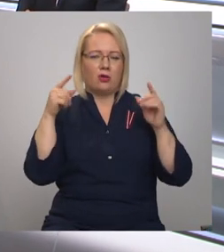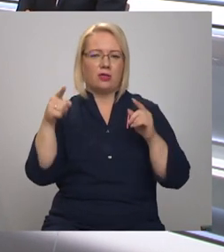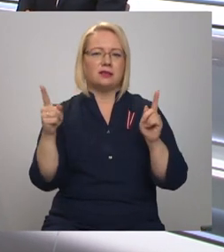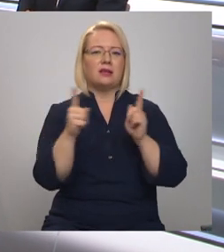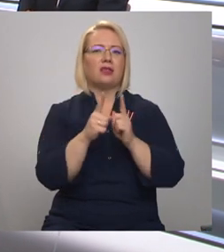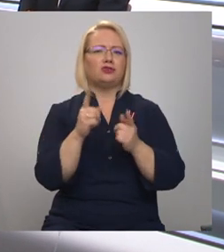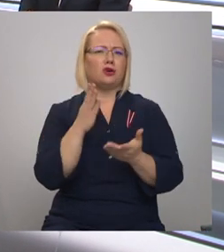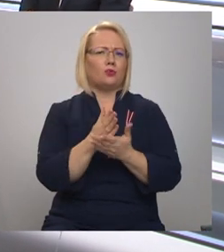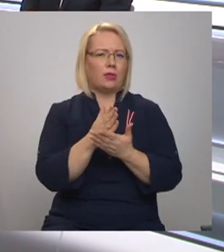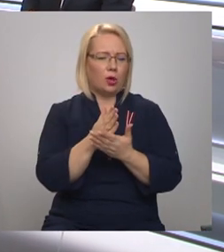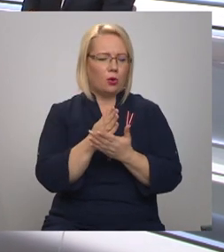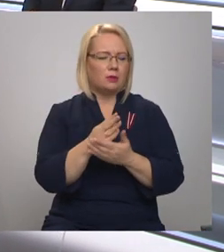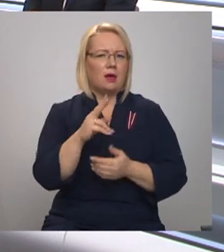notikums.